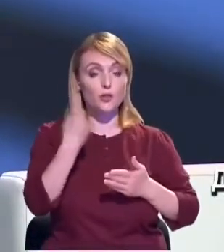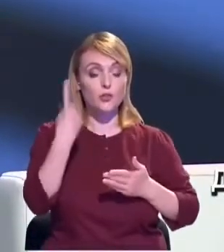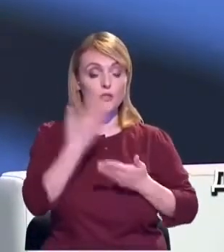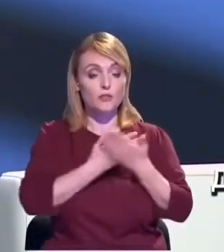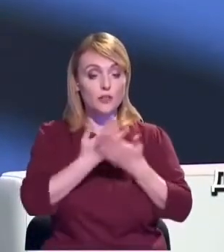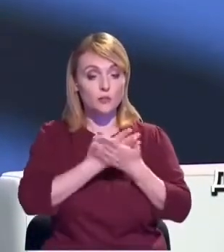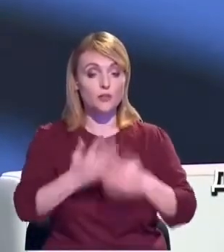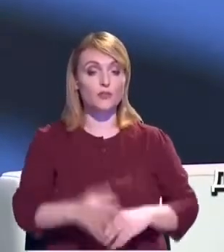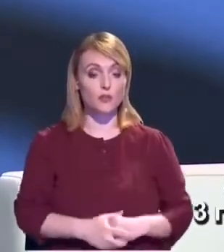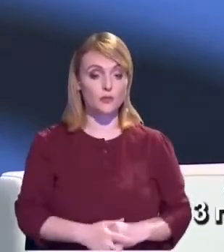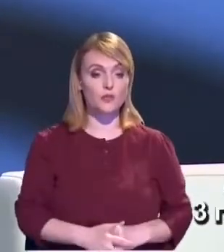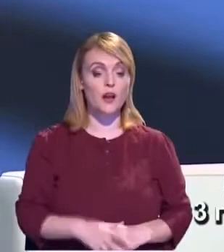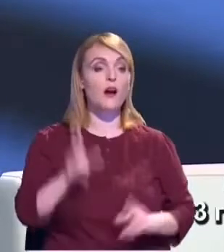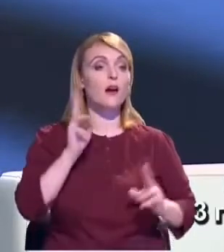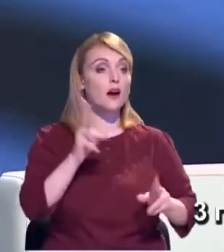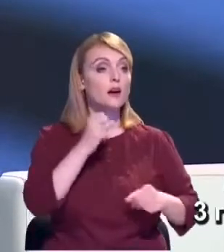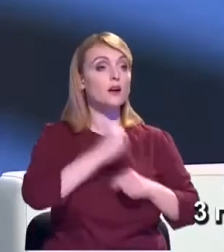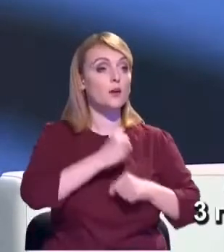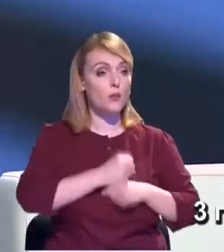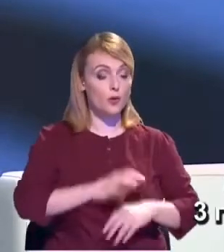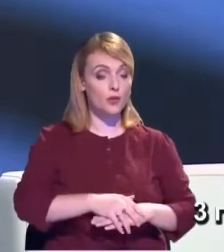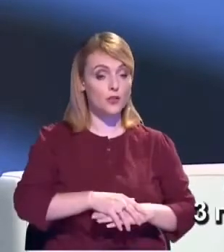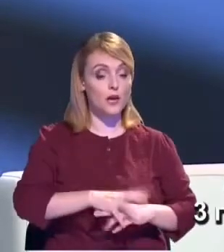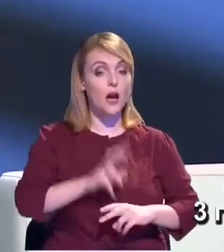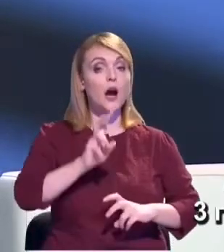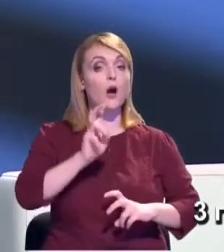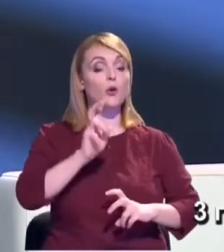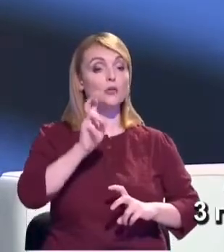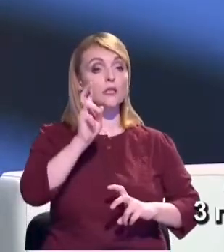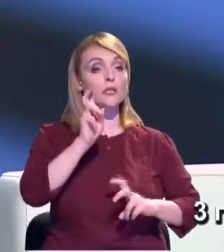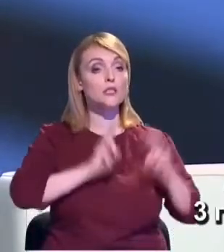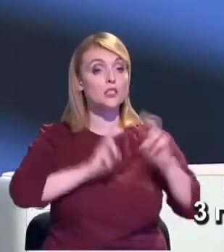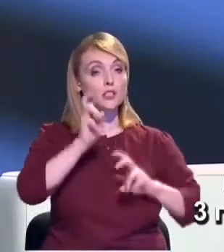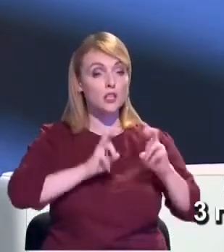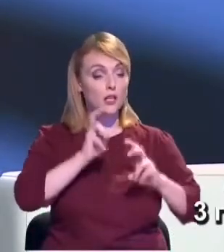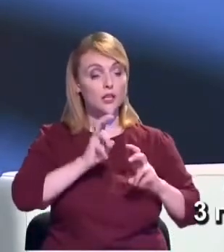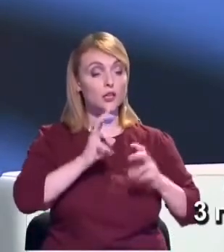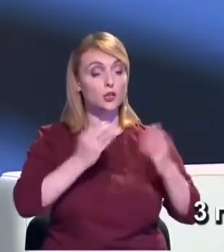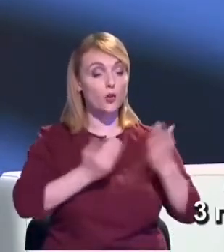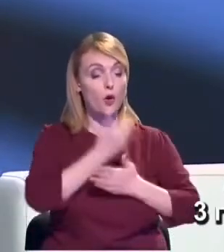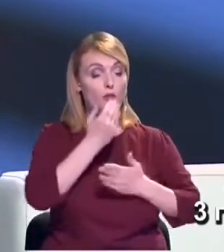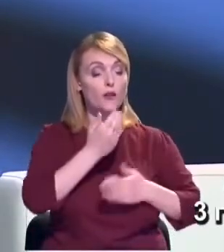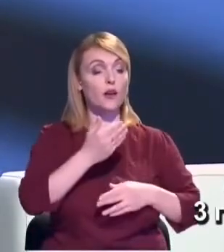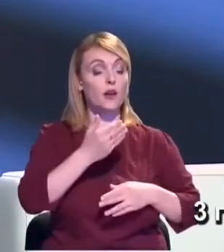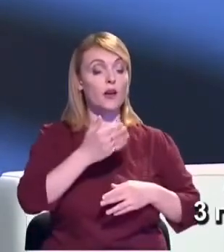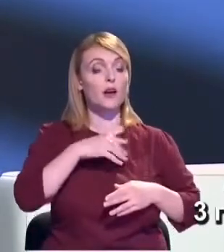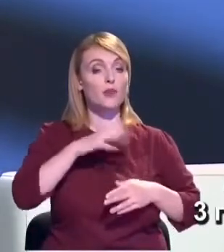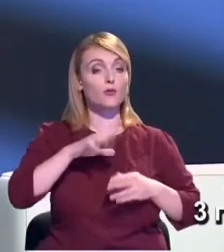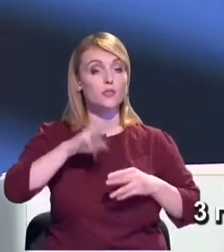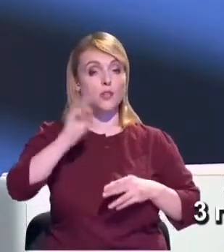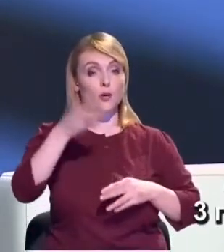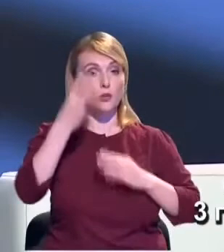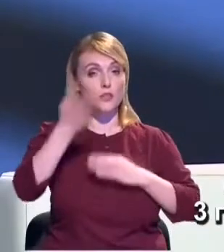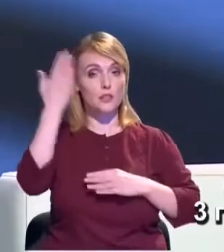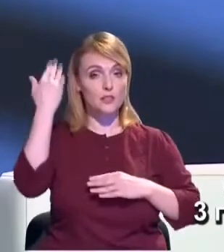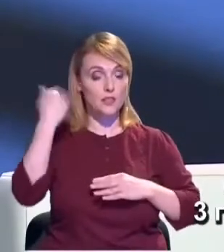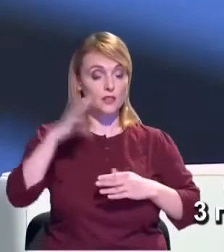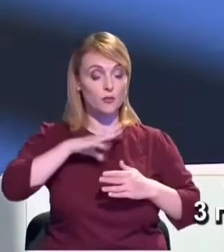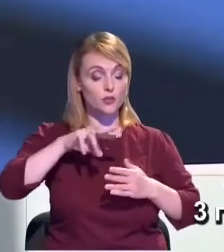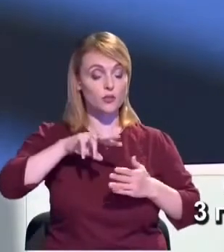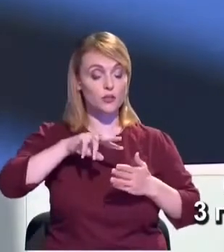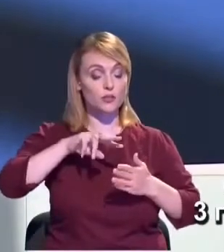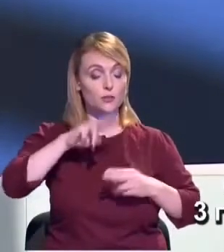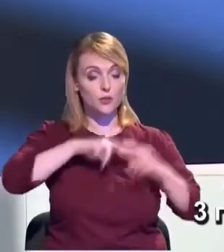reflectă cum funcționează o stație de epurare construită cu trei ani în urmă în orașul Costești, din raionul